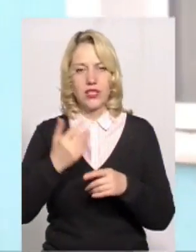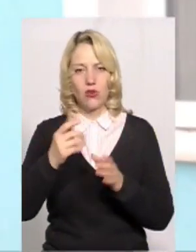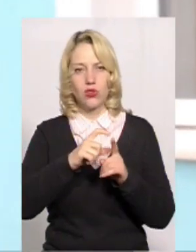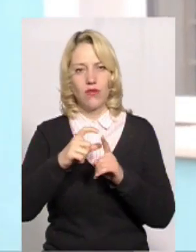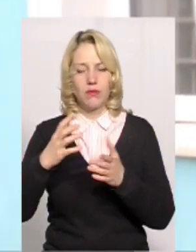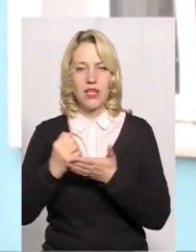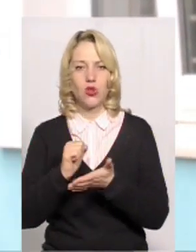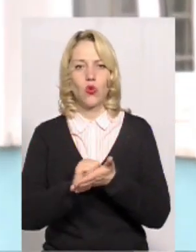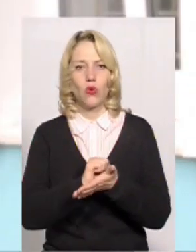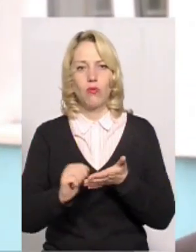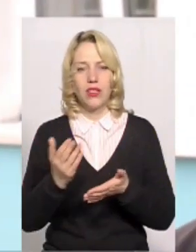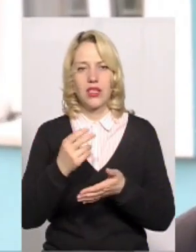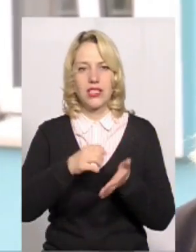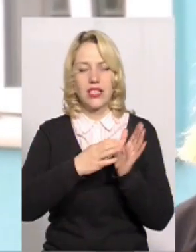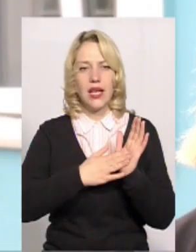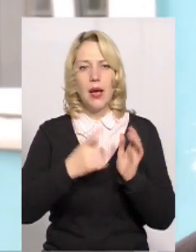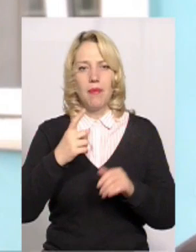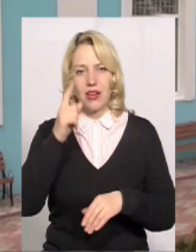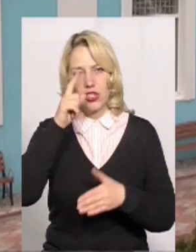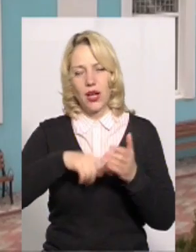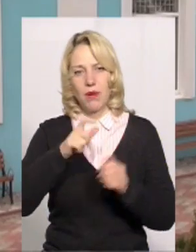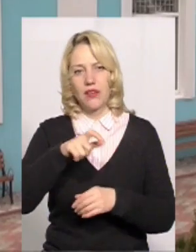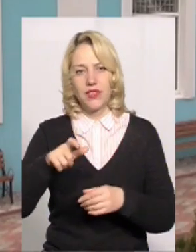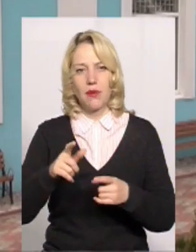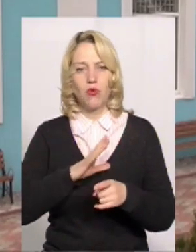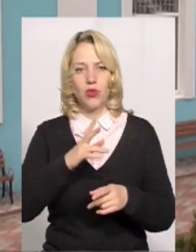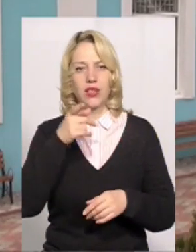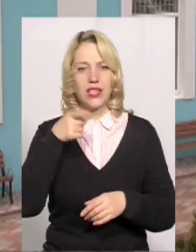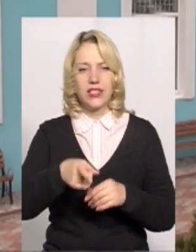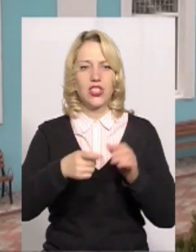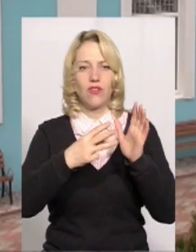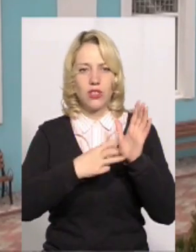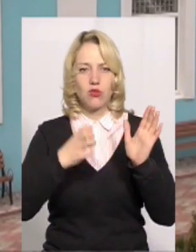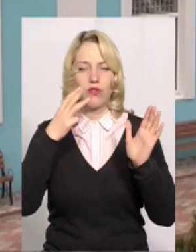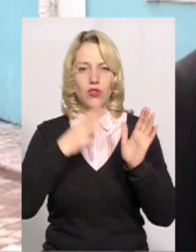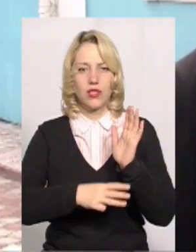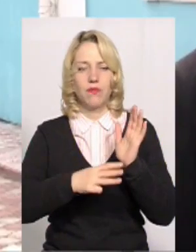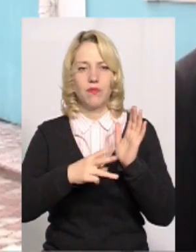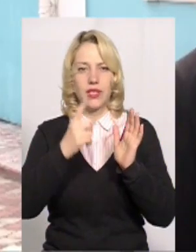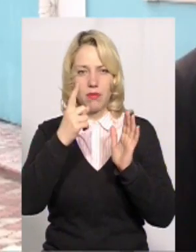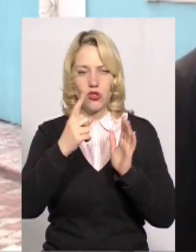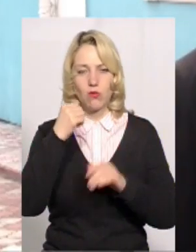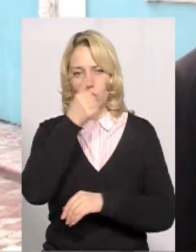документи, в яких зазначається, що перших парафієн священник отримав у 1881 році.